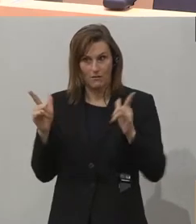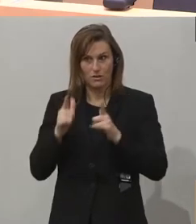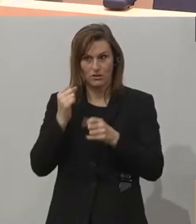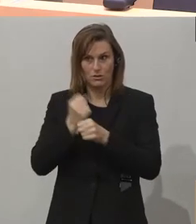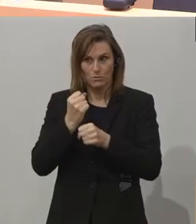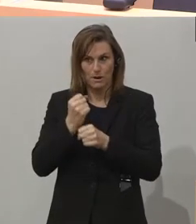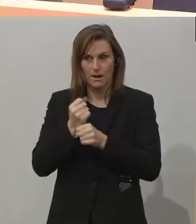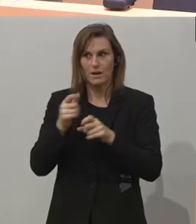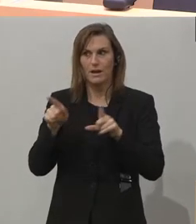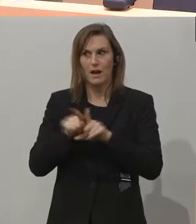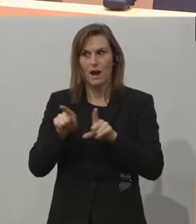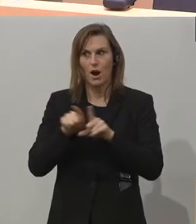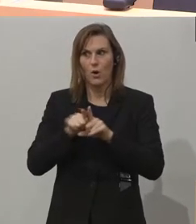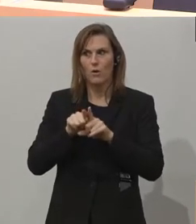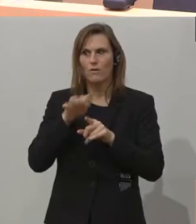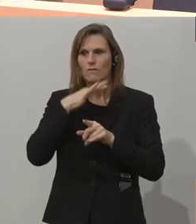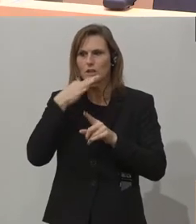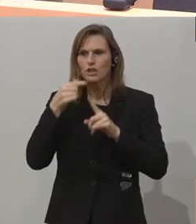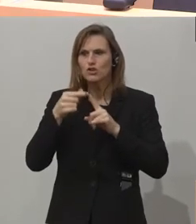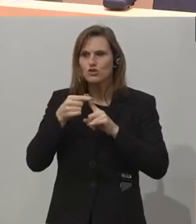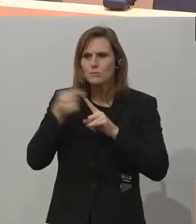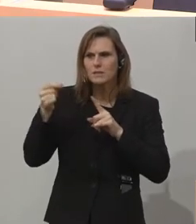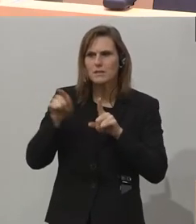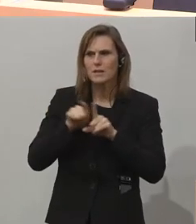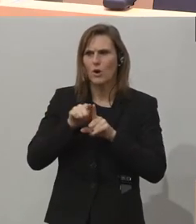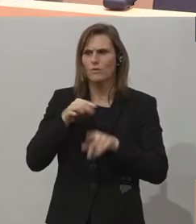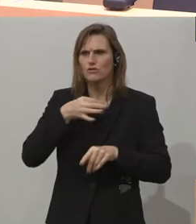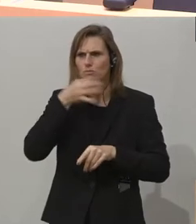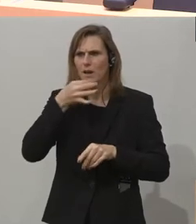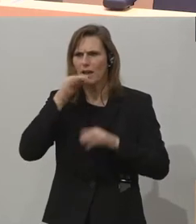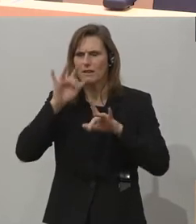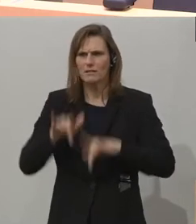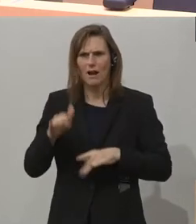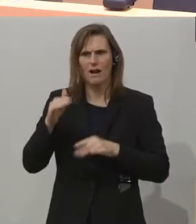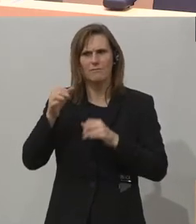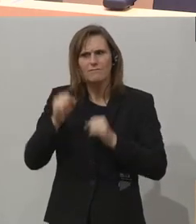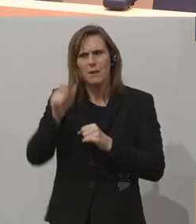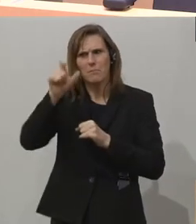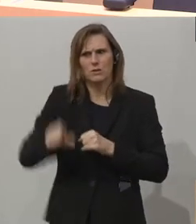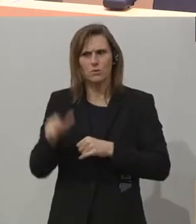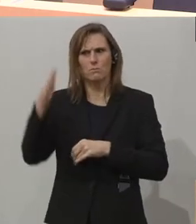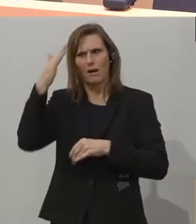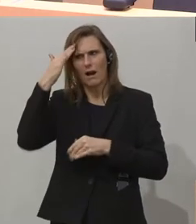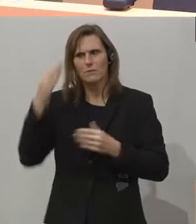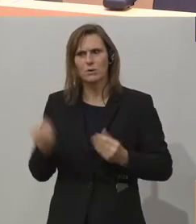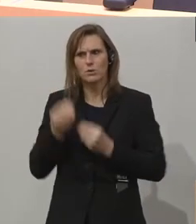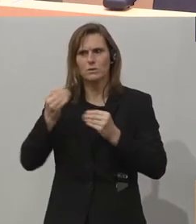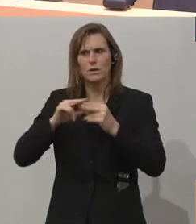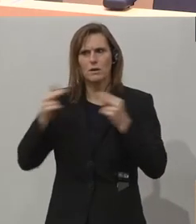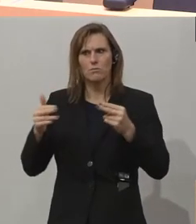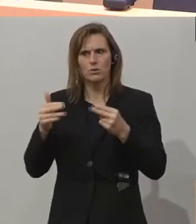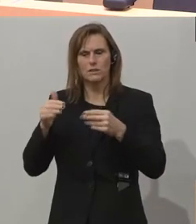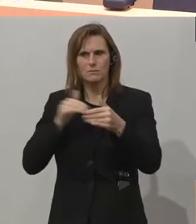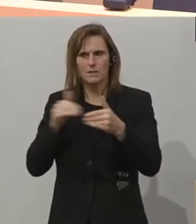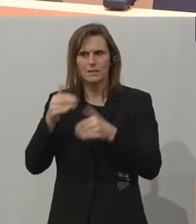wir eine Top-Besetzung in der Keynote-Speakerliste haben und da möchte ich begrüßen den Bundesminister für Arbeit,